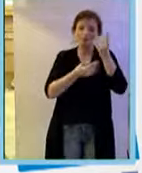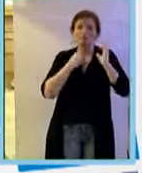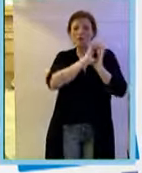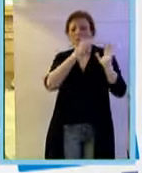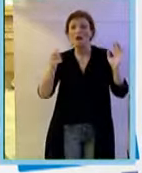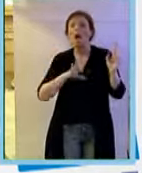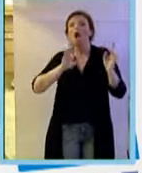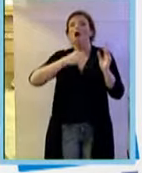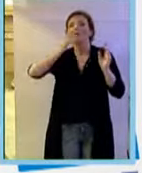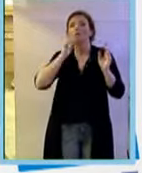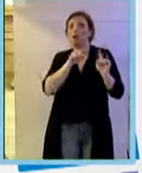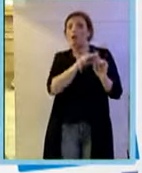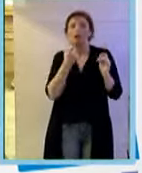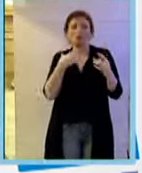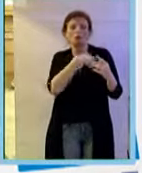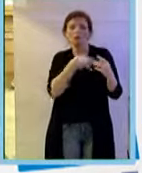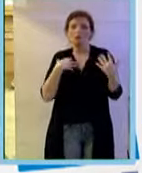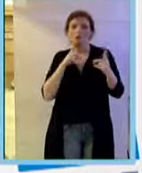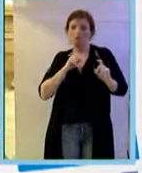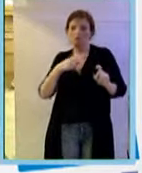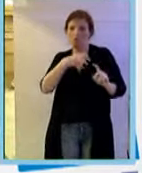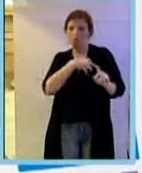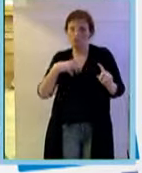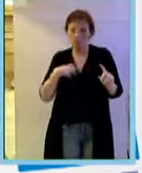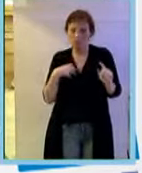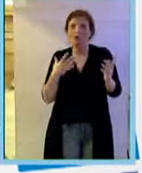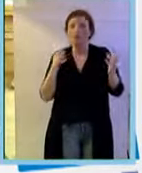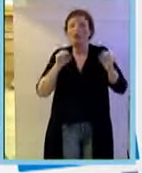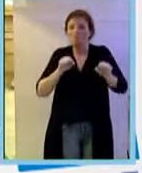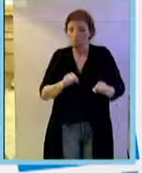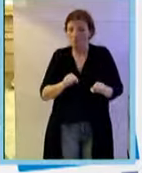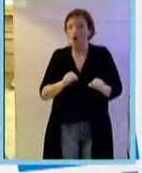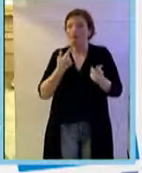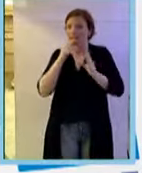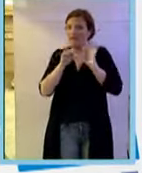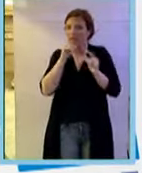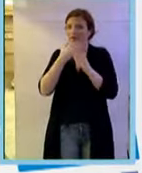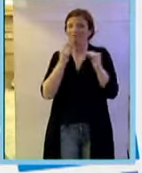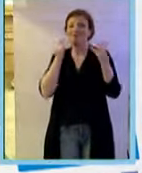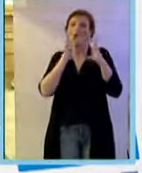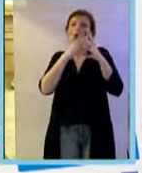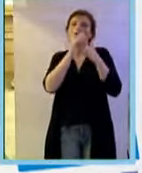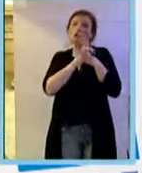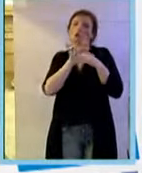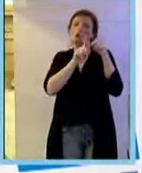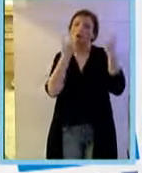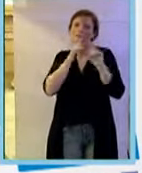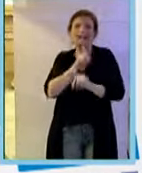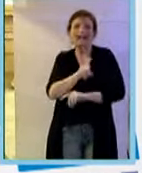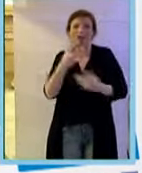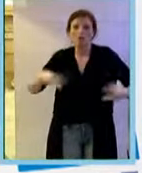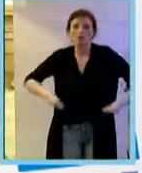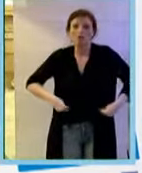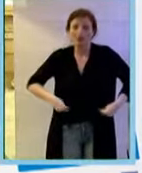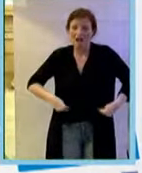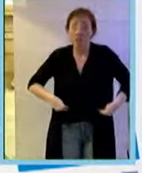provocata anche per il cancro ai polmoni nell'Unione Europea per il cancro alle ovai